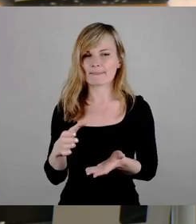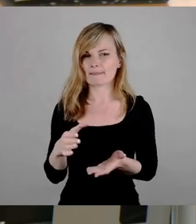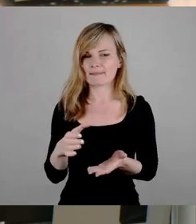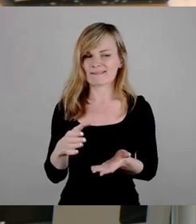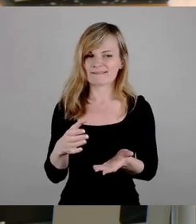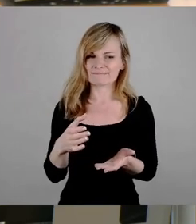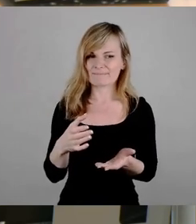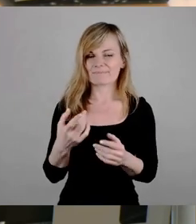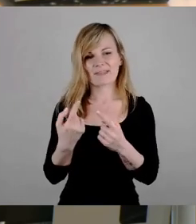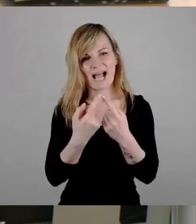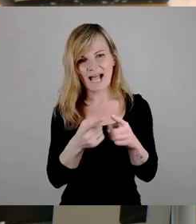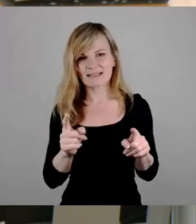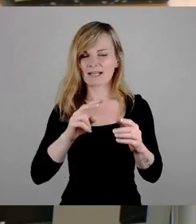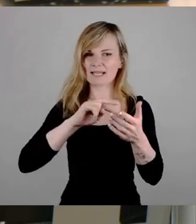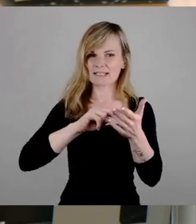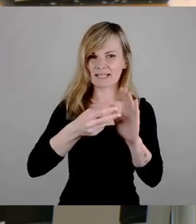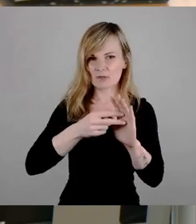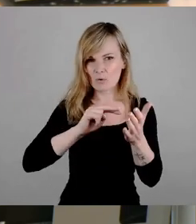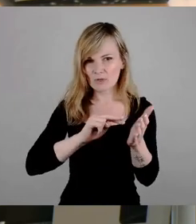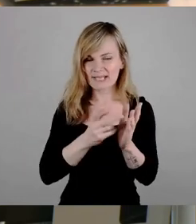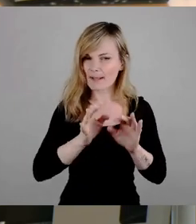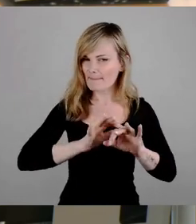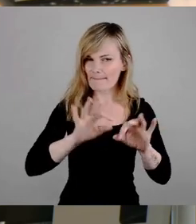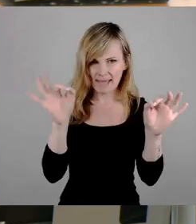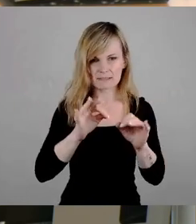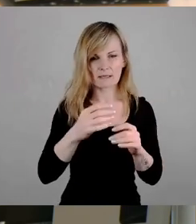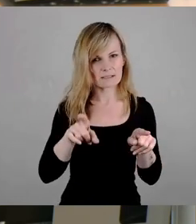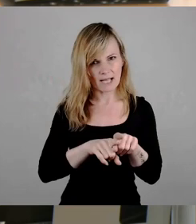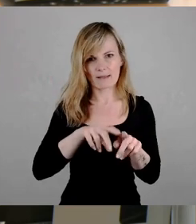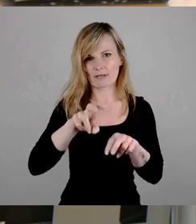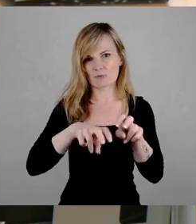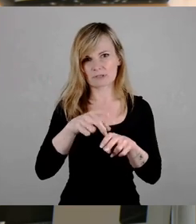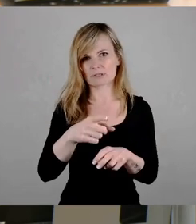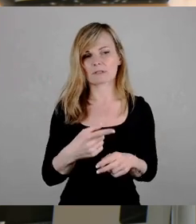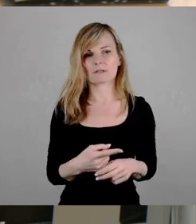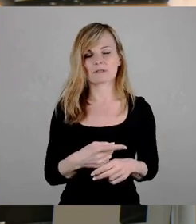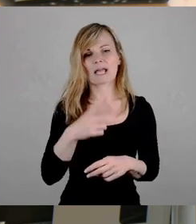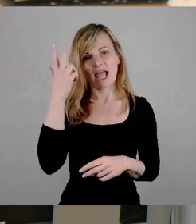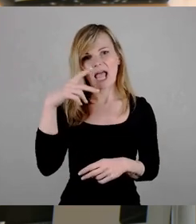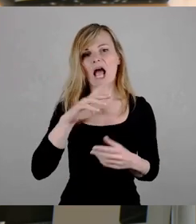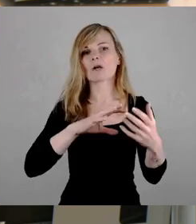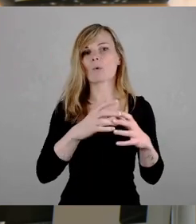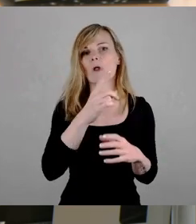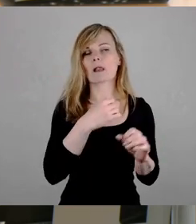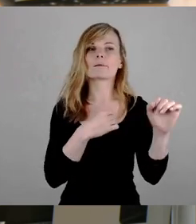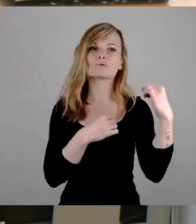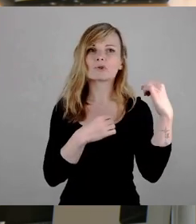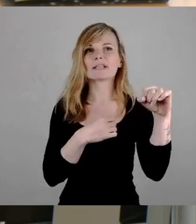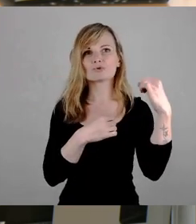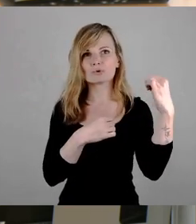Technologien besser erreichen kann. Ja, Sie schütteln den Kopf, Herr Göhler, dann unterhalten Sie sich mal mit den